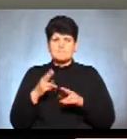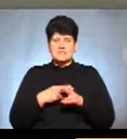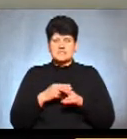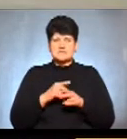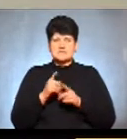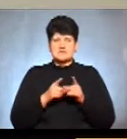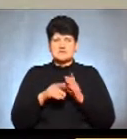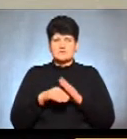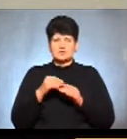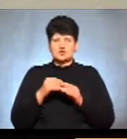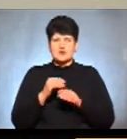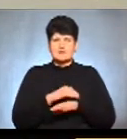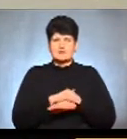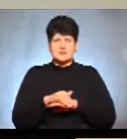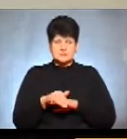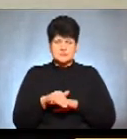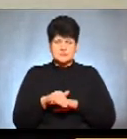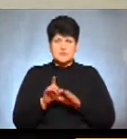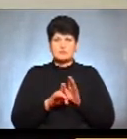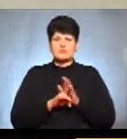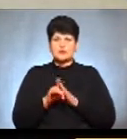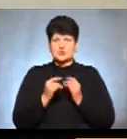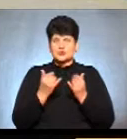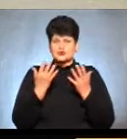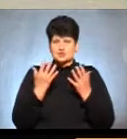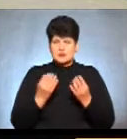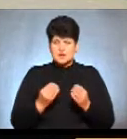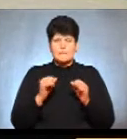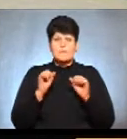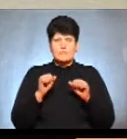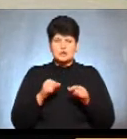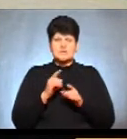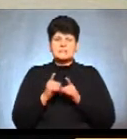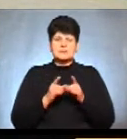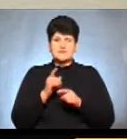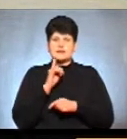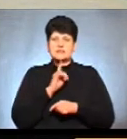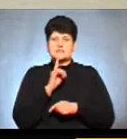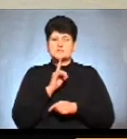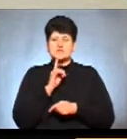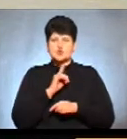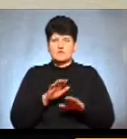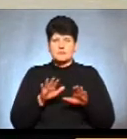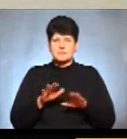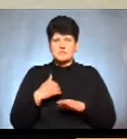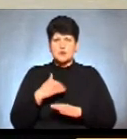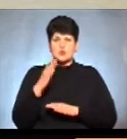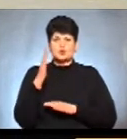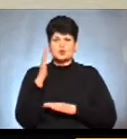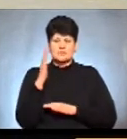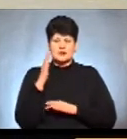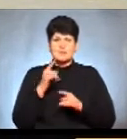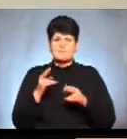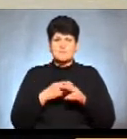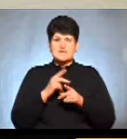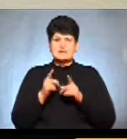адреси. Починаючи з сьогоднішнього дня можна змінити тимчасове місце голосування без зміни